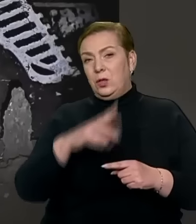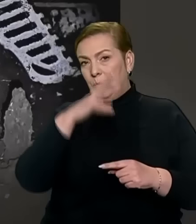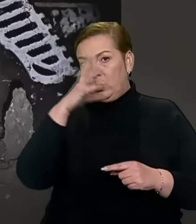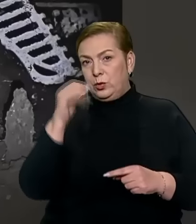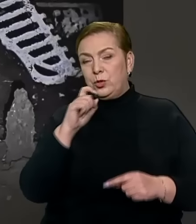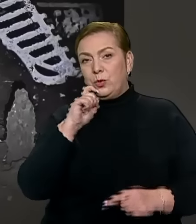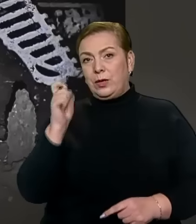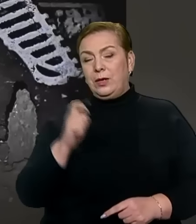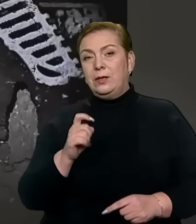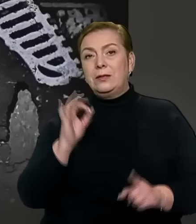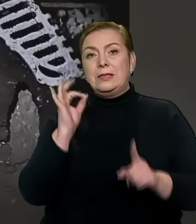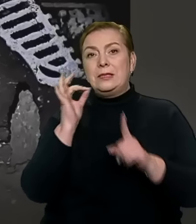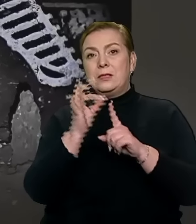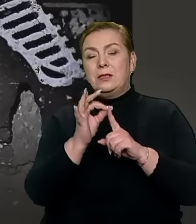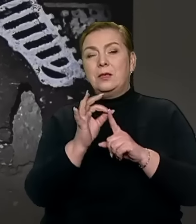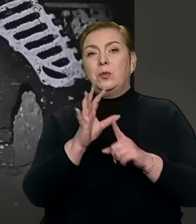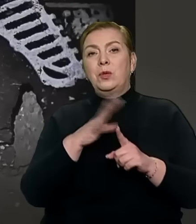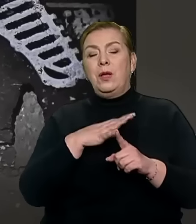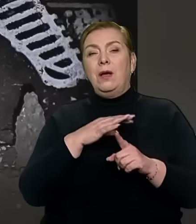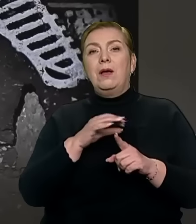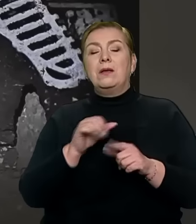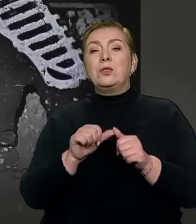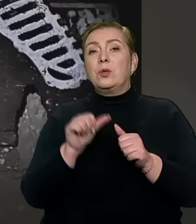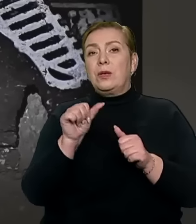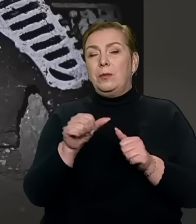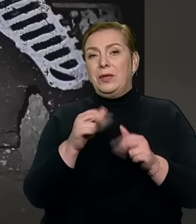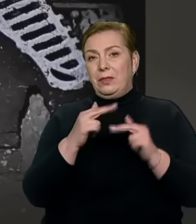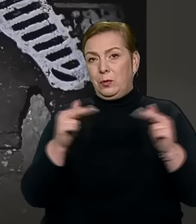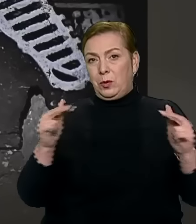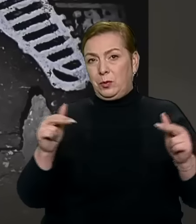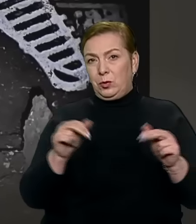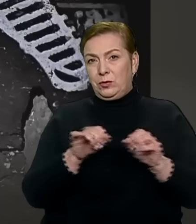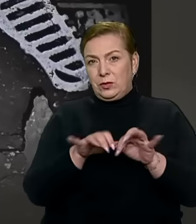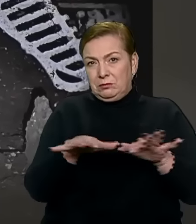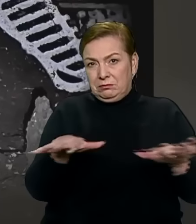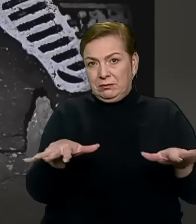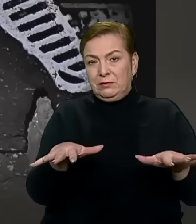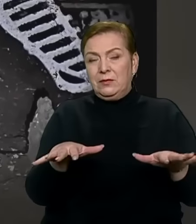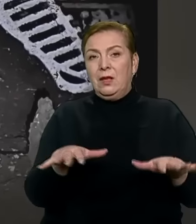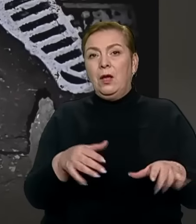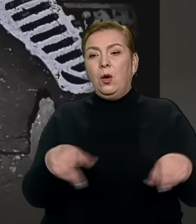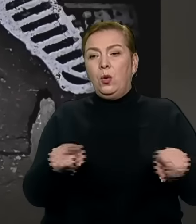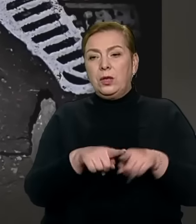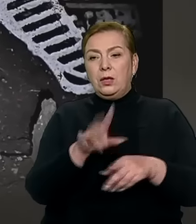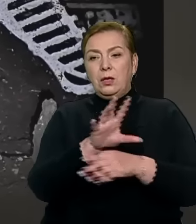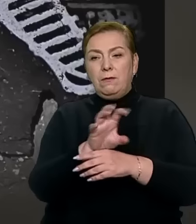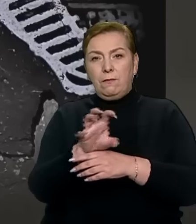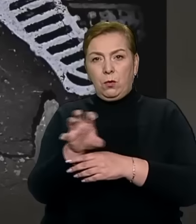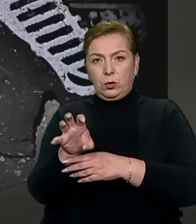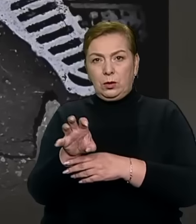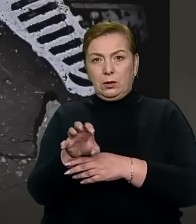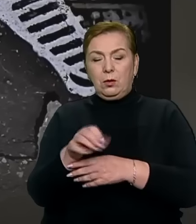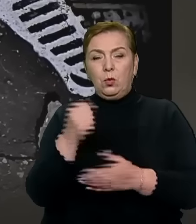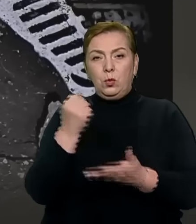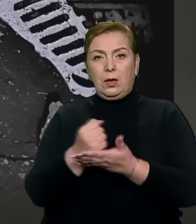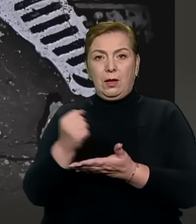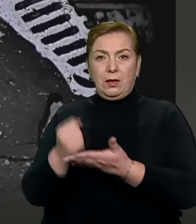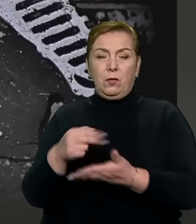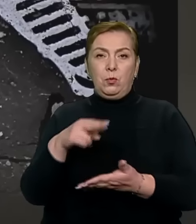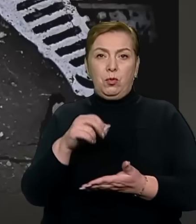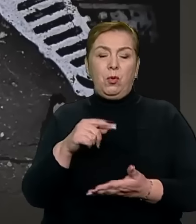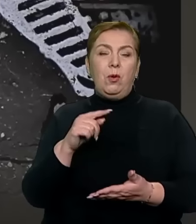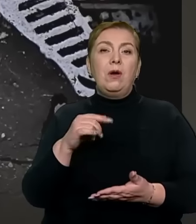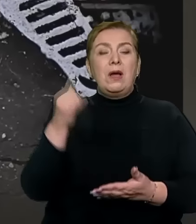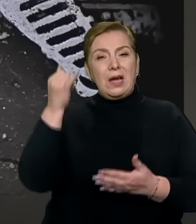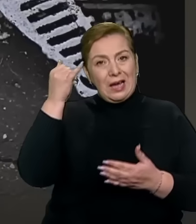Цілью ворога була, зокрема, критична інфраструктура Дніпропетровщини. Ось такі фото наслідків удару по Криворіжжю виклав у телеграмі